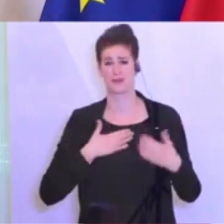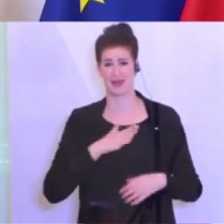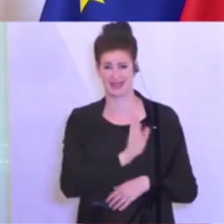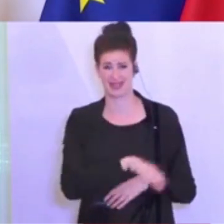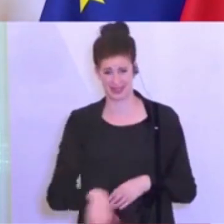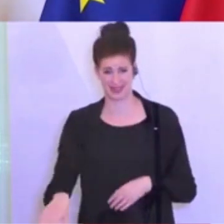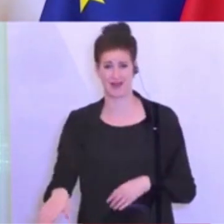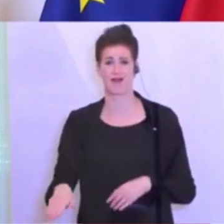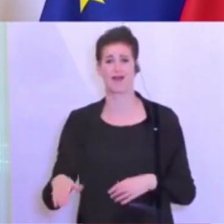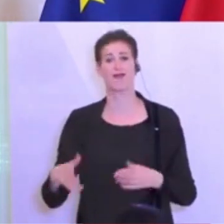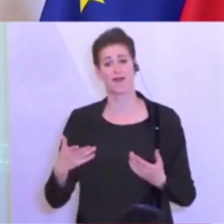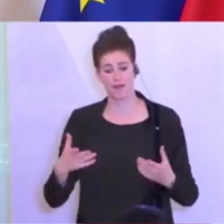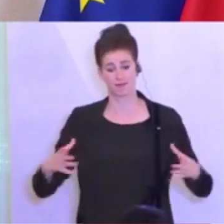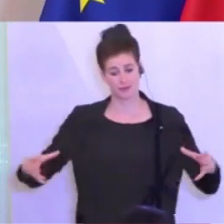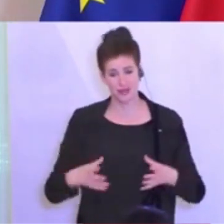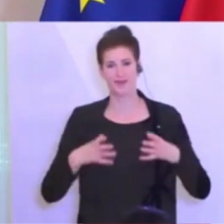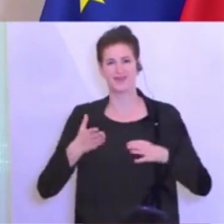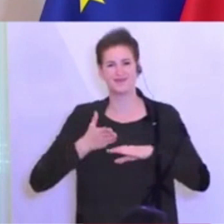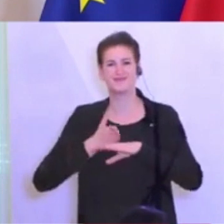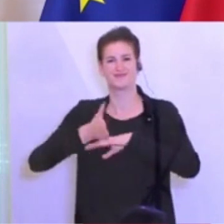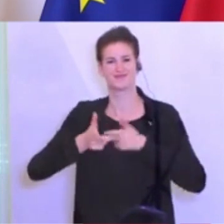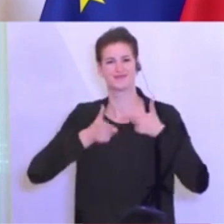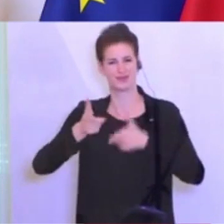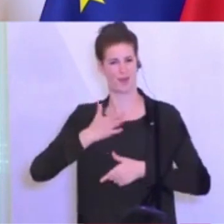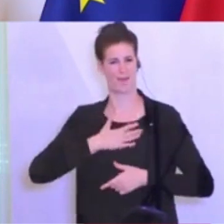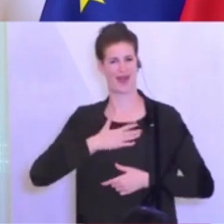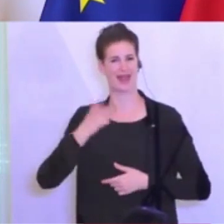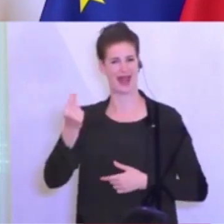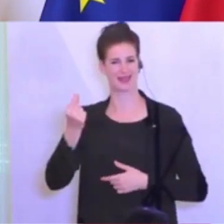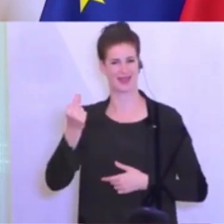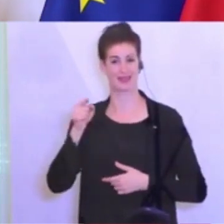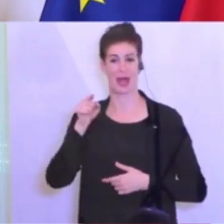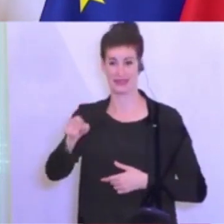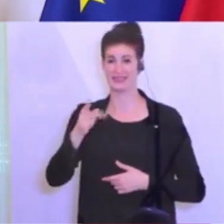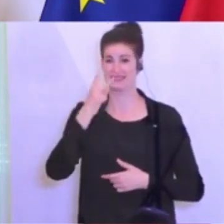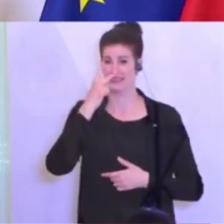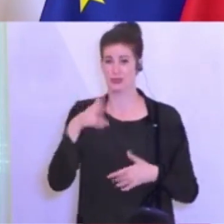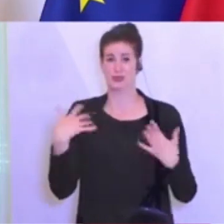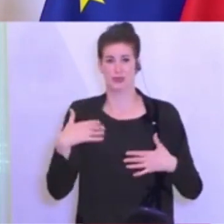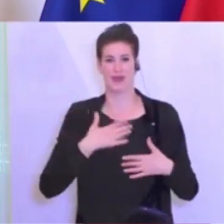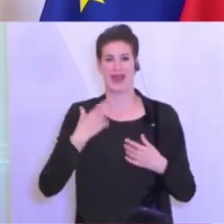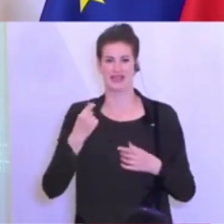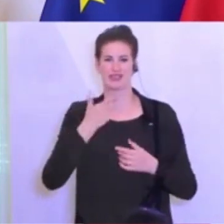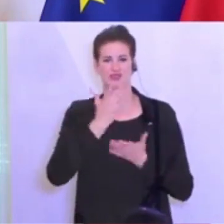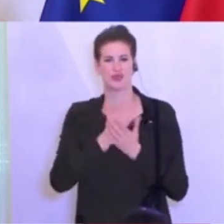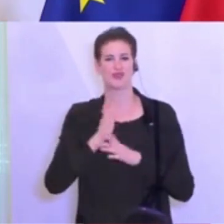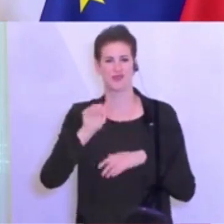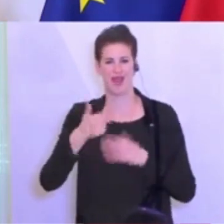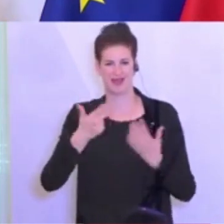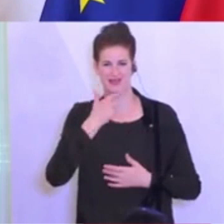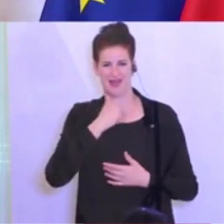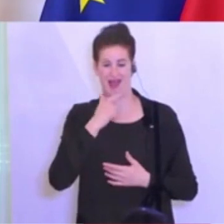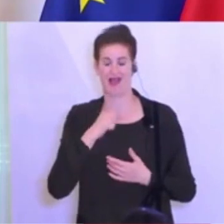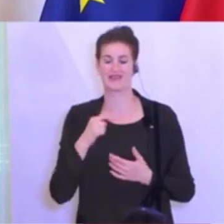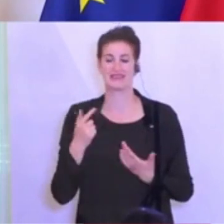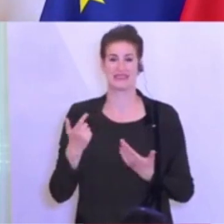aber ich umarme sie bis jetzt nicht. Wie gesagt, sie sind in einer der vulnerablen Zielgruppen, weil sie 80 Jahre alt sind und daher gilt es auch da weiterhin Vorsicht behalten zu